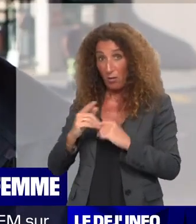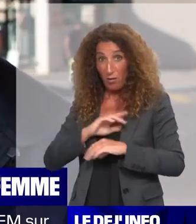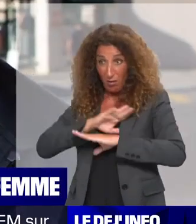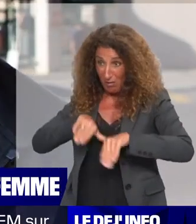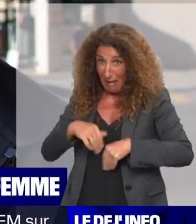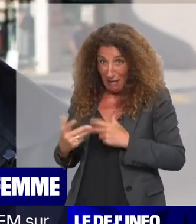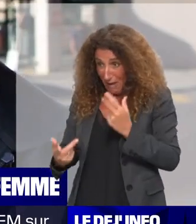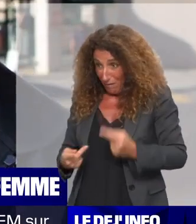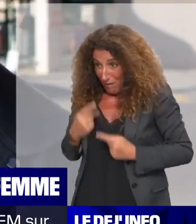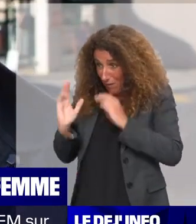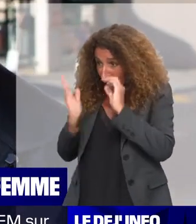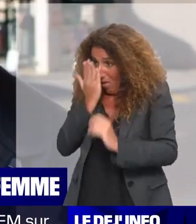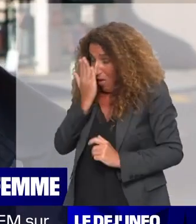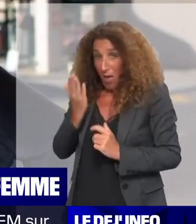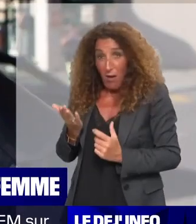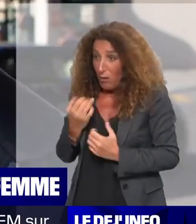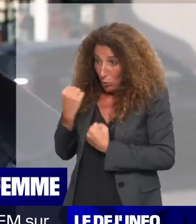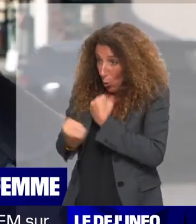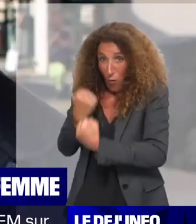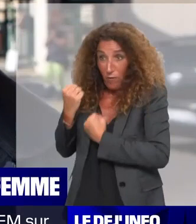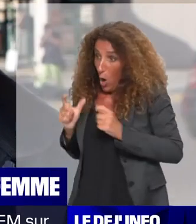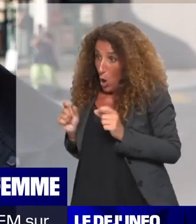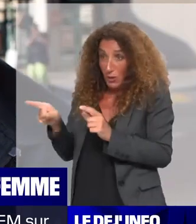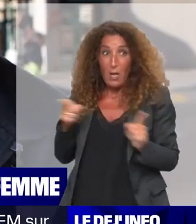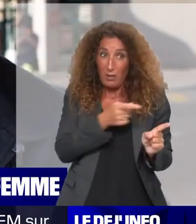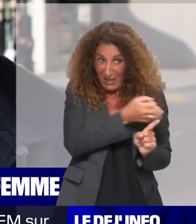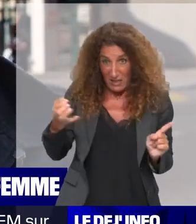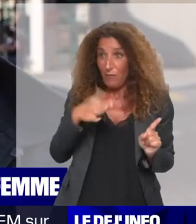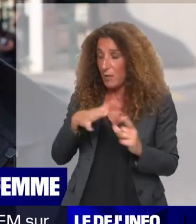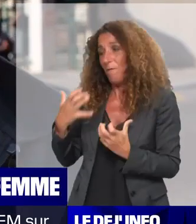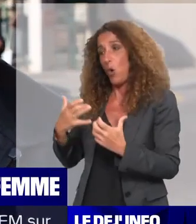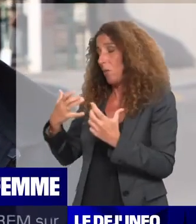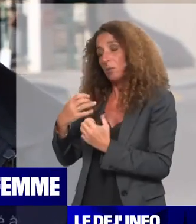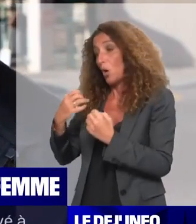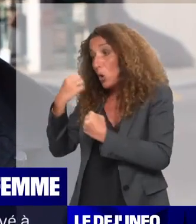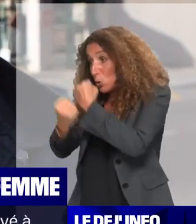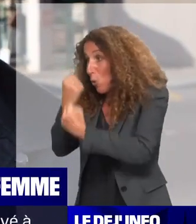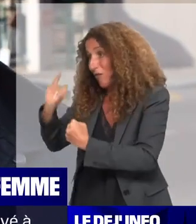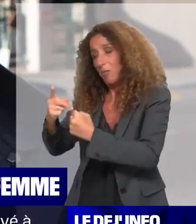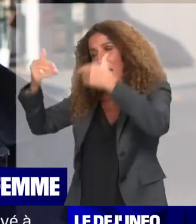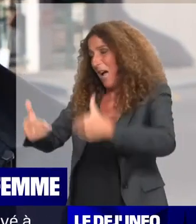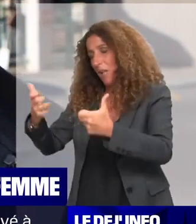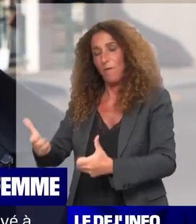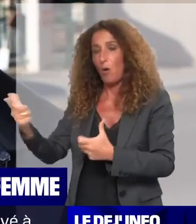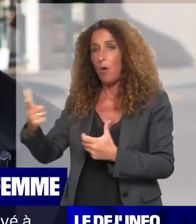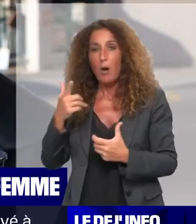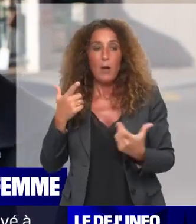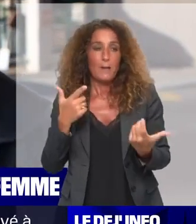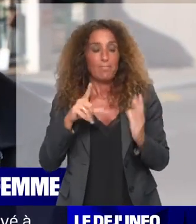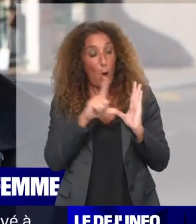martyr. Et c'est ce que cet homme a dit. J'ai voulu mettre fin aux souffrances de ma femme. Ça peut s'entendre. Au regard de la loi, évidemment,